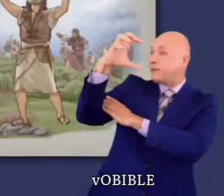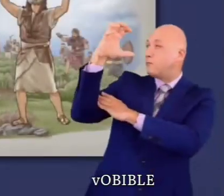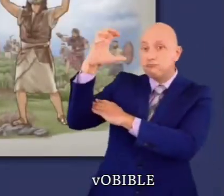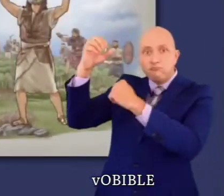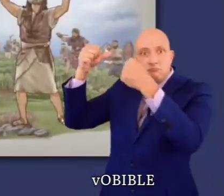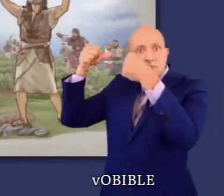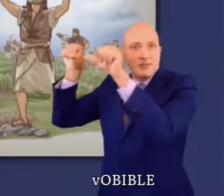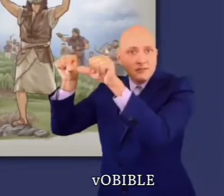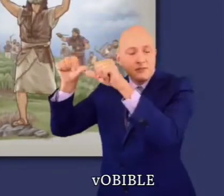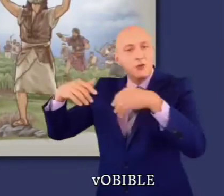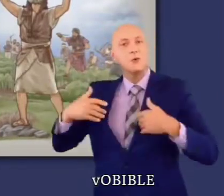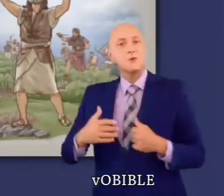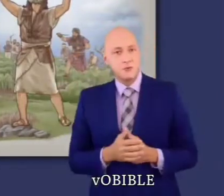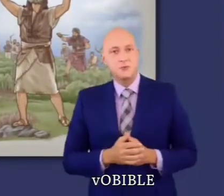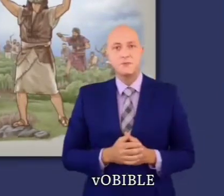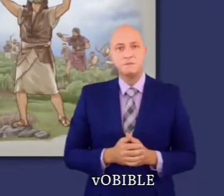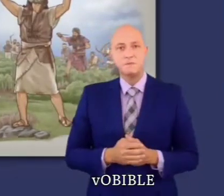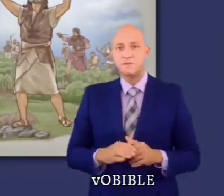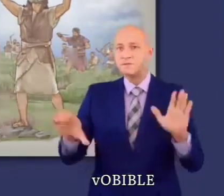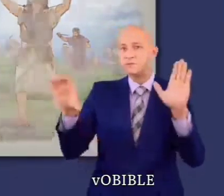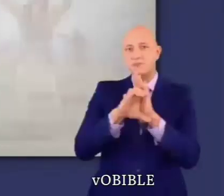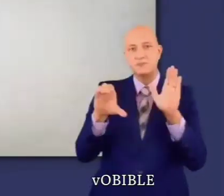pour qu'Israël puisse se venger de ses ennemis.